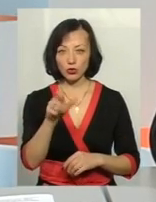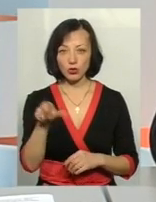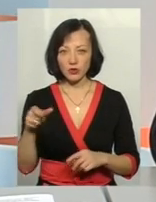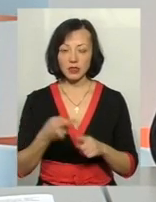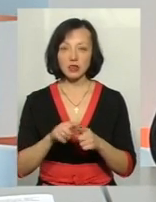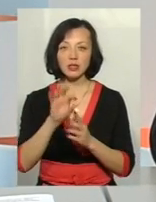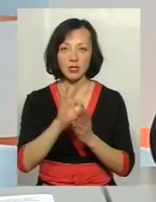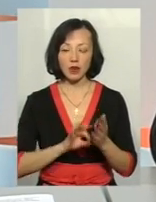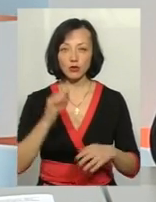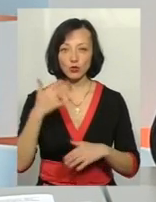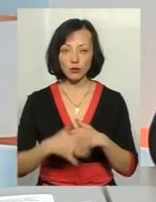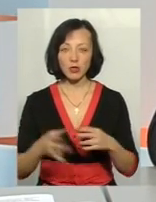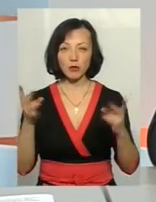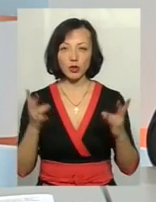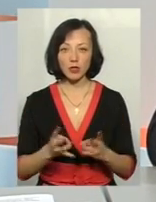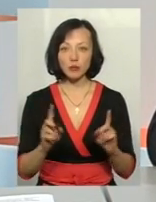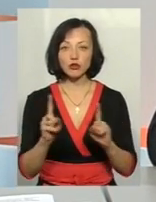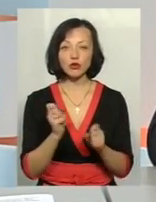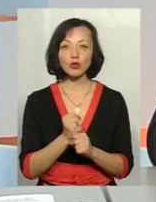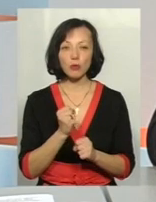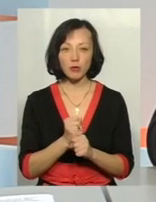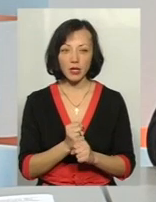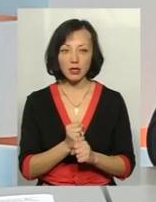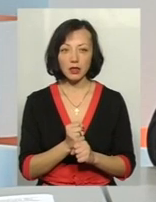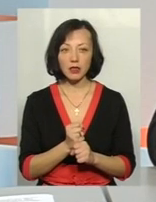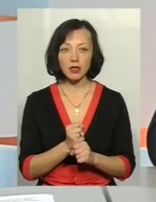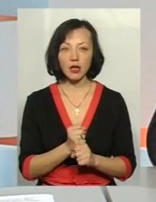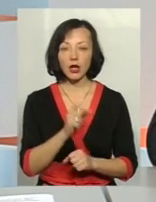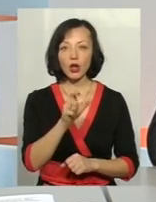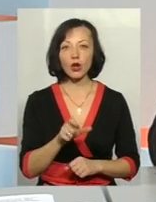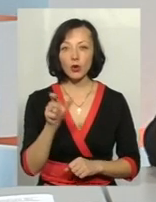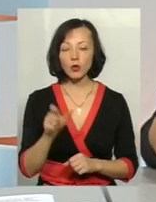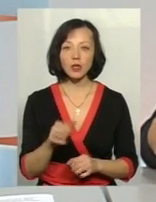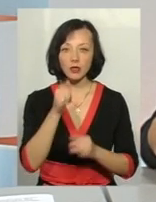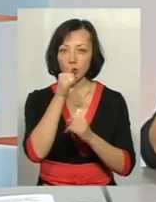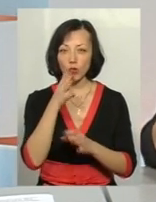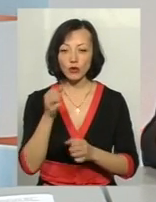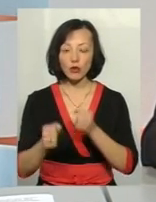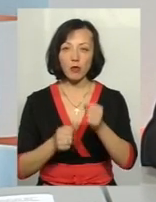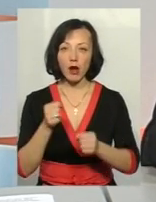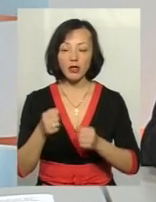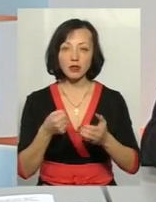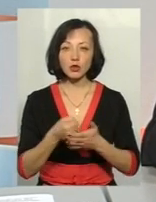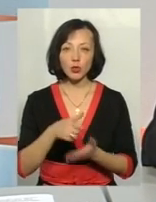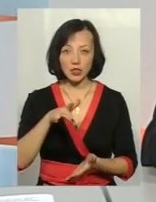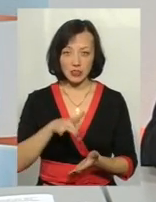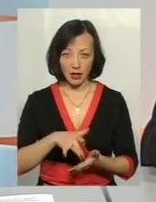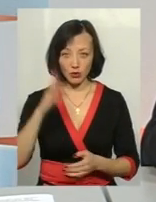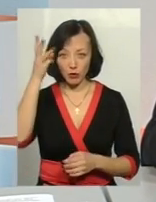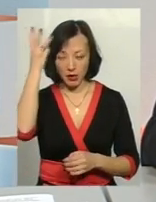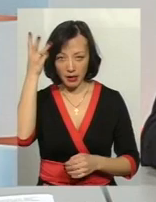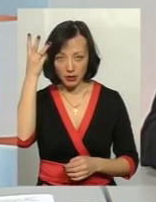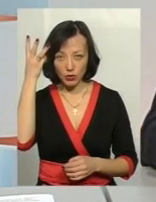Тобто зразу зрозуміло, що потрібно щось робити в тому плані. Люди не лише не можуть добратися до центру, скажімо,